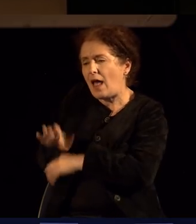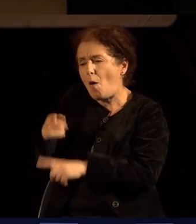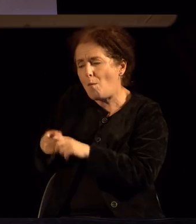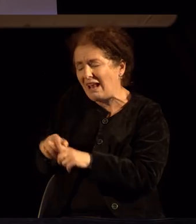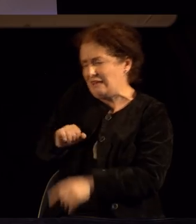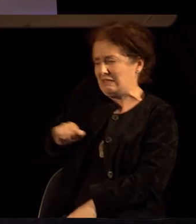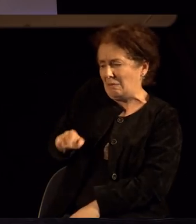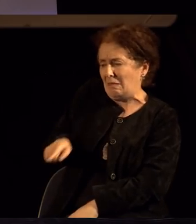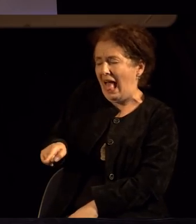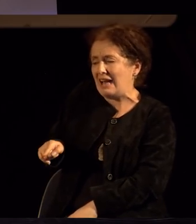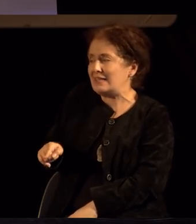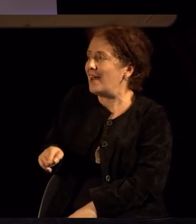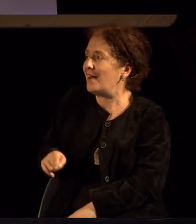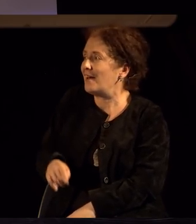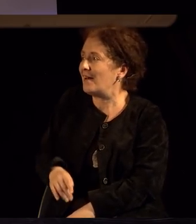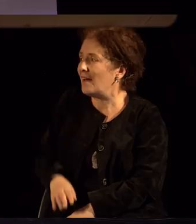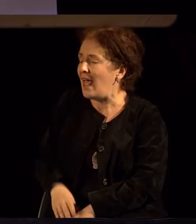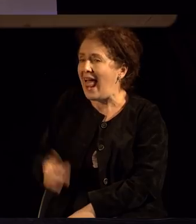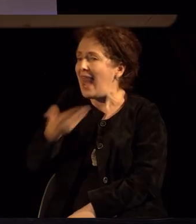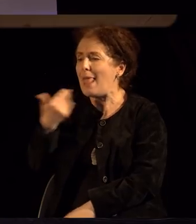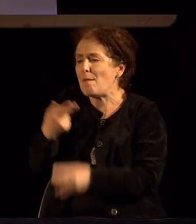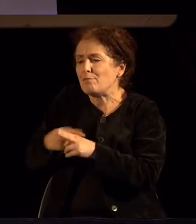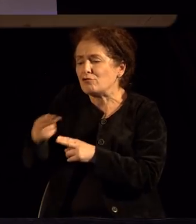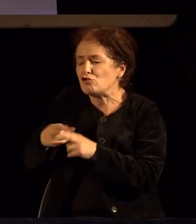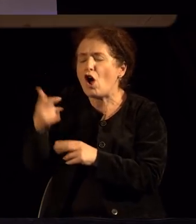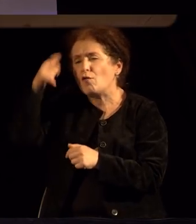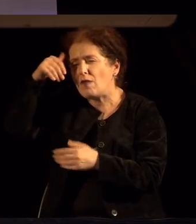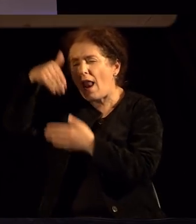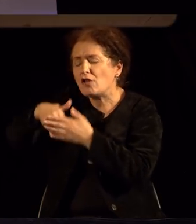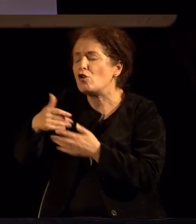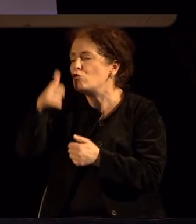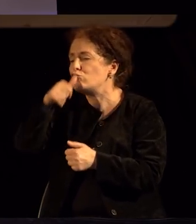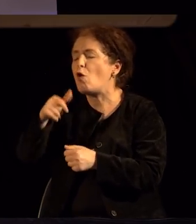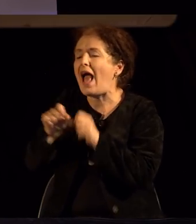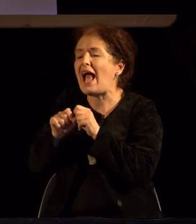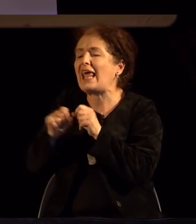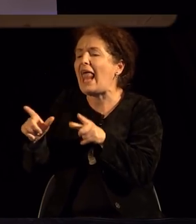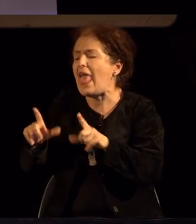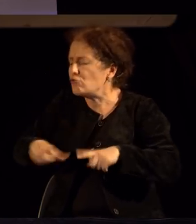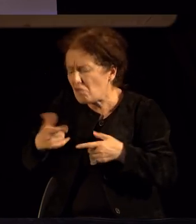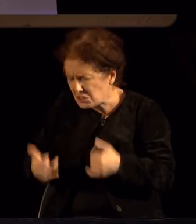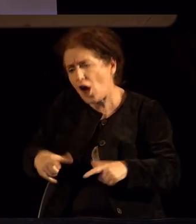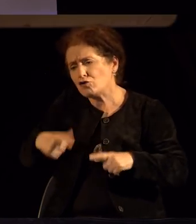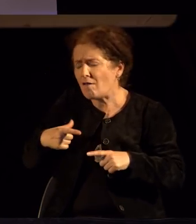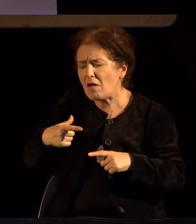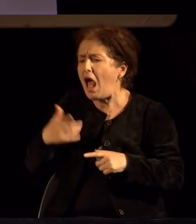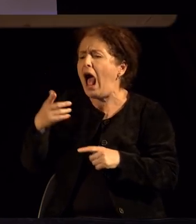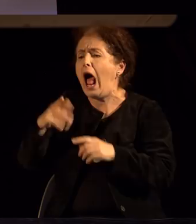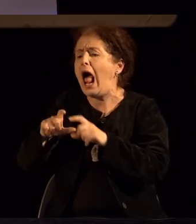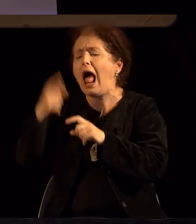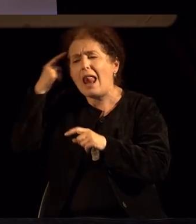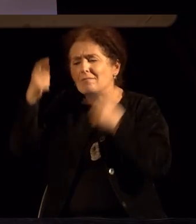да се плаши, или доколку нема расчистено, што со тој крајот својот живот. Тоа е